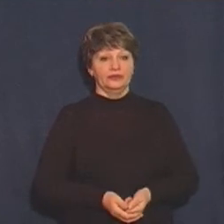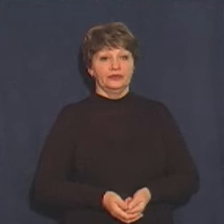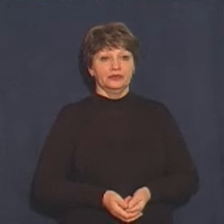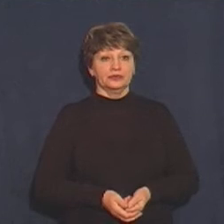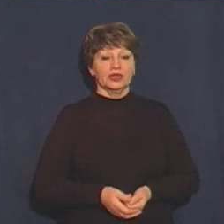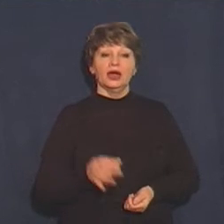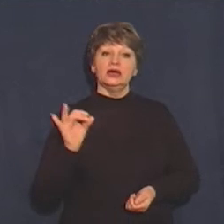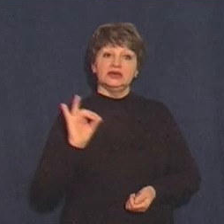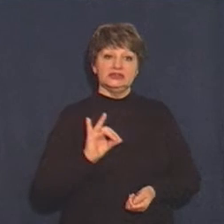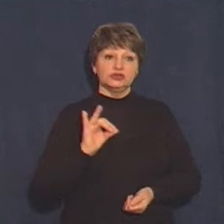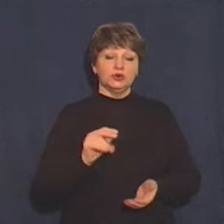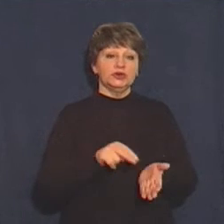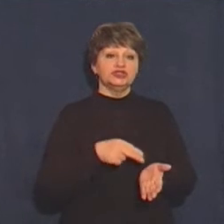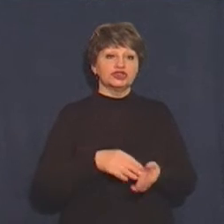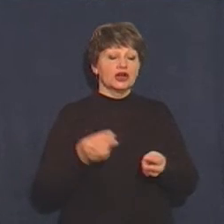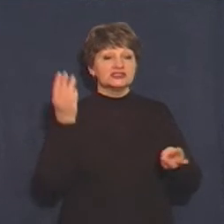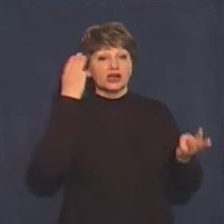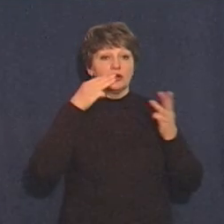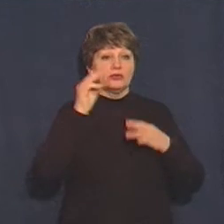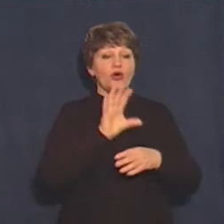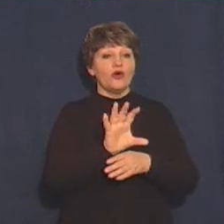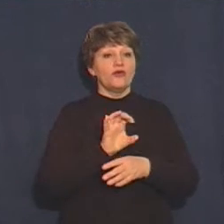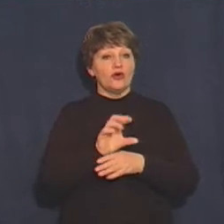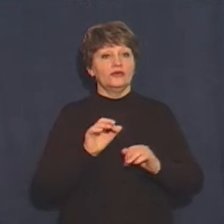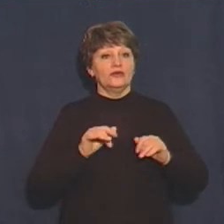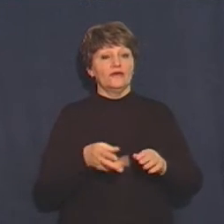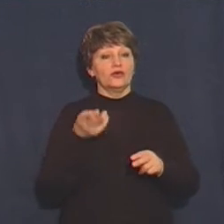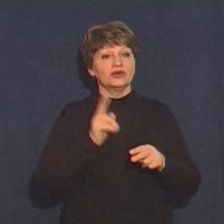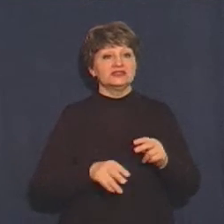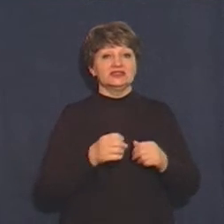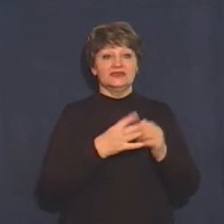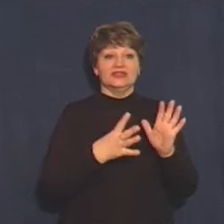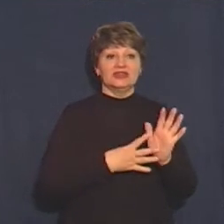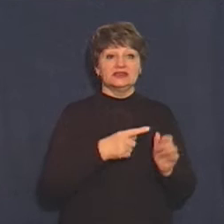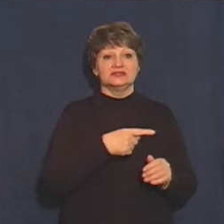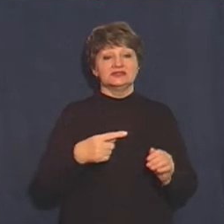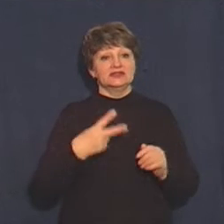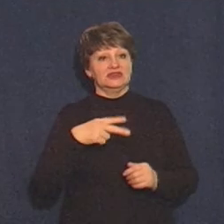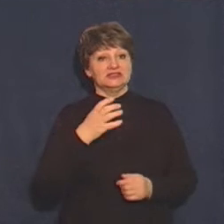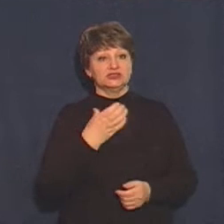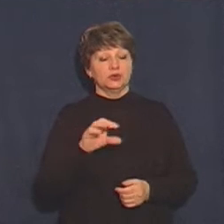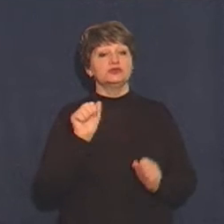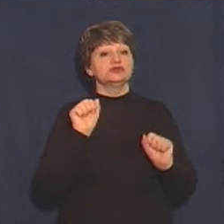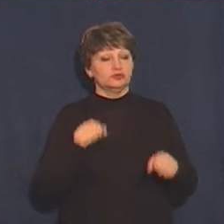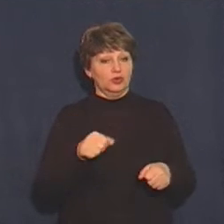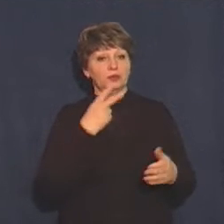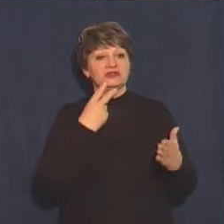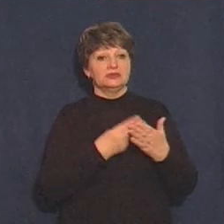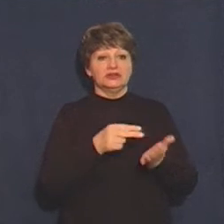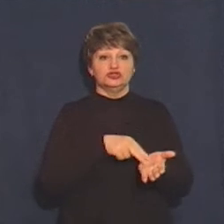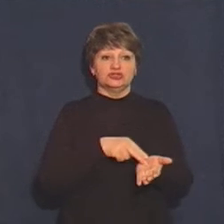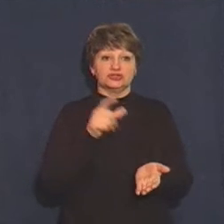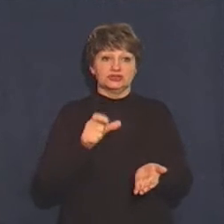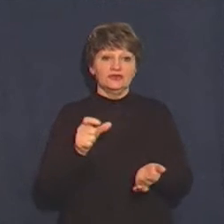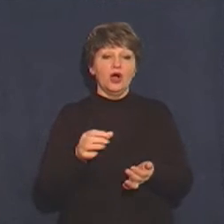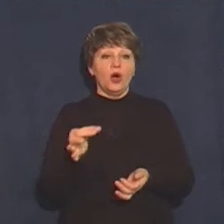Історію черкаської моди та фотосправи кінця 19-го, початку 20-го століття зможуть побачити черкасьців в обласному краєзнавчому